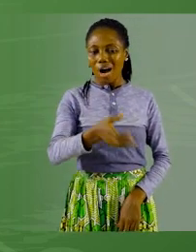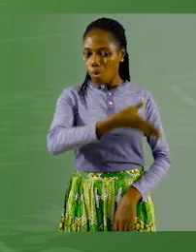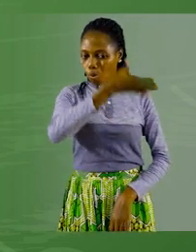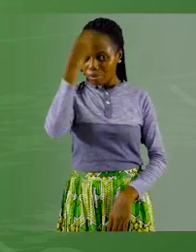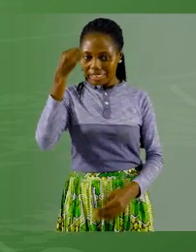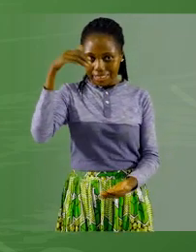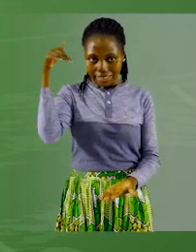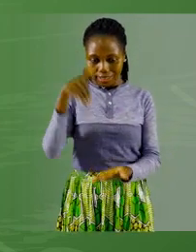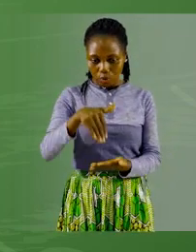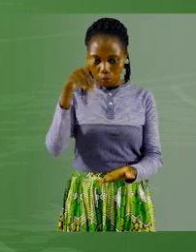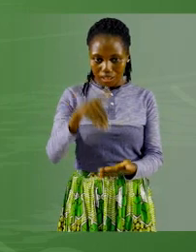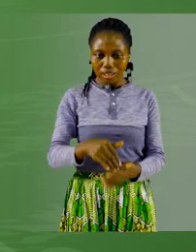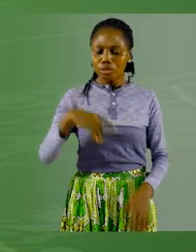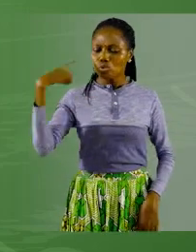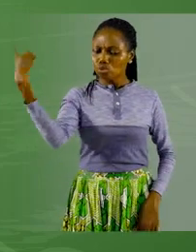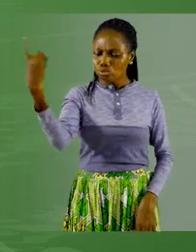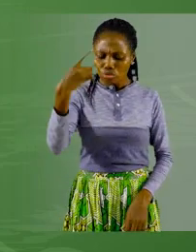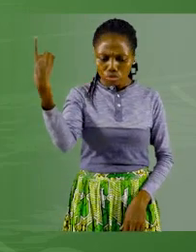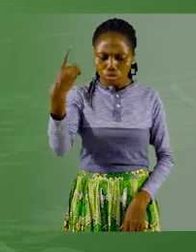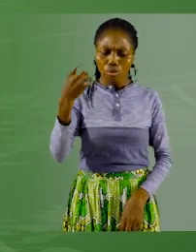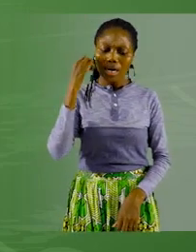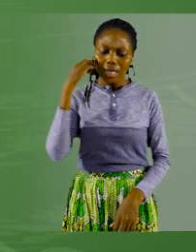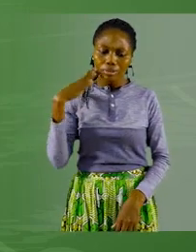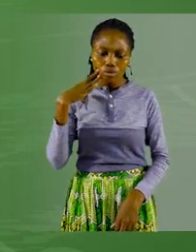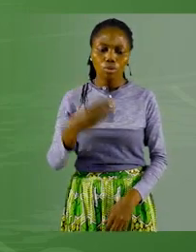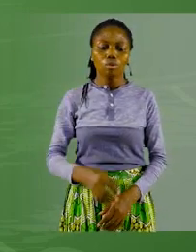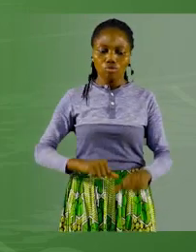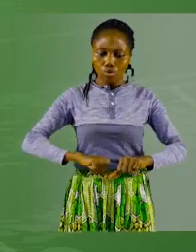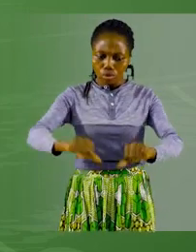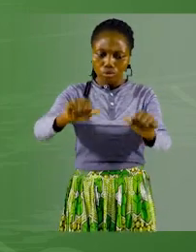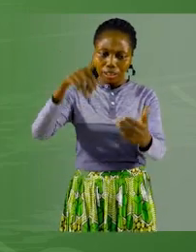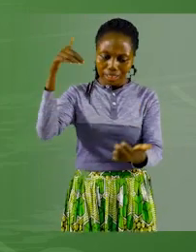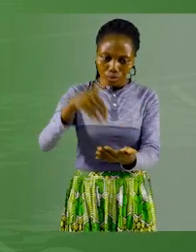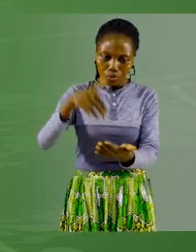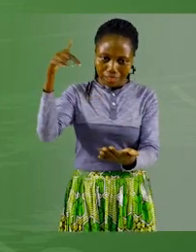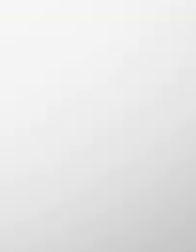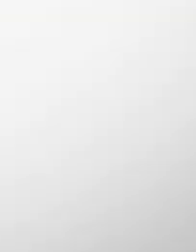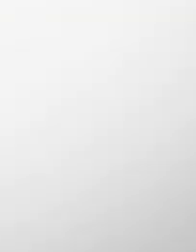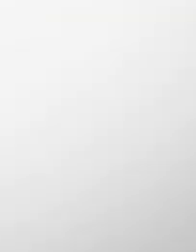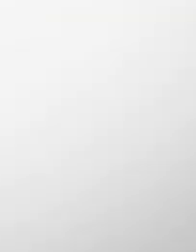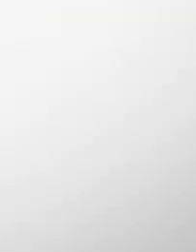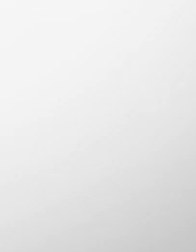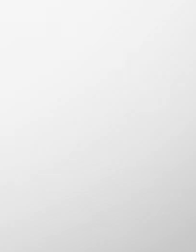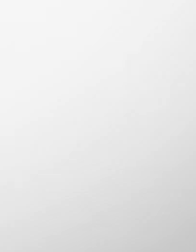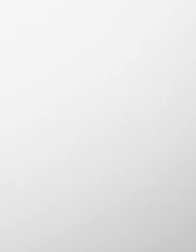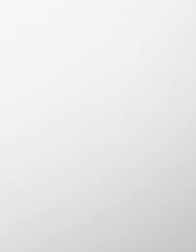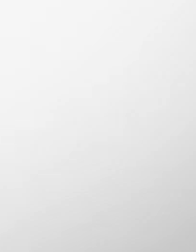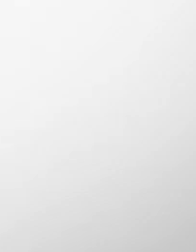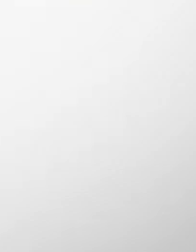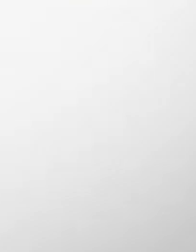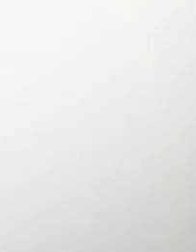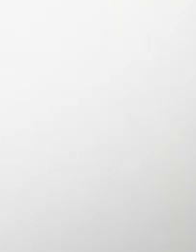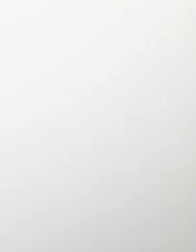Prenez toujours vos cahiers. Et bolivre. Nous allons trouver la semaine prochaine. Sous-titrage-Canada